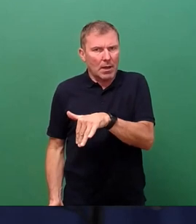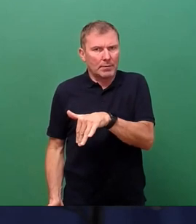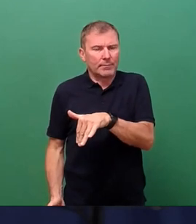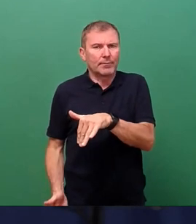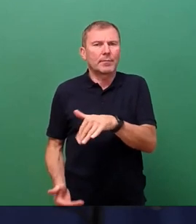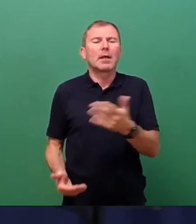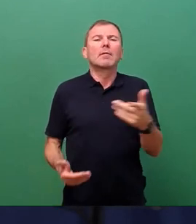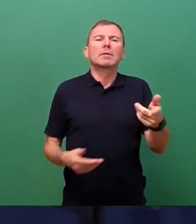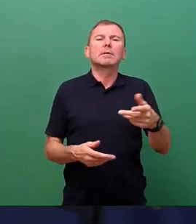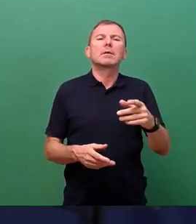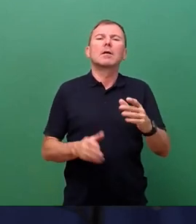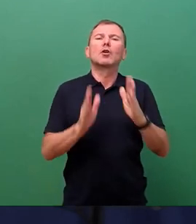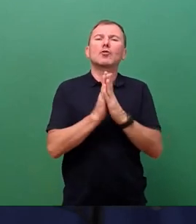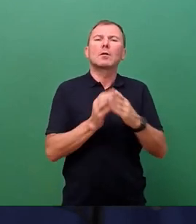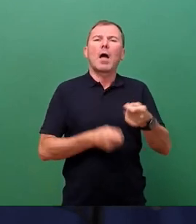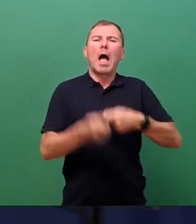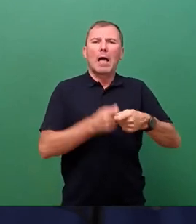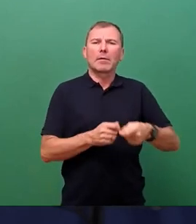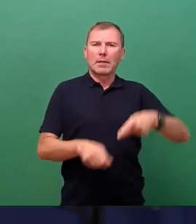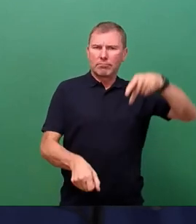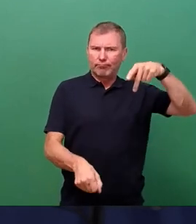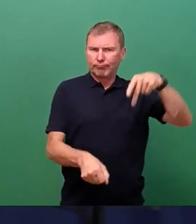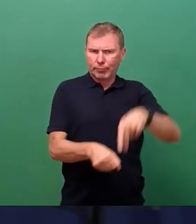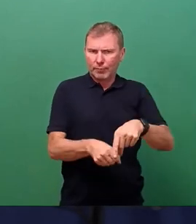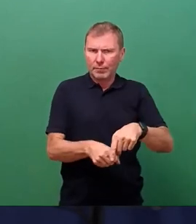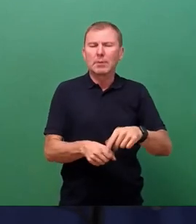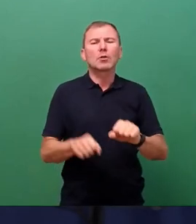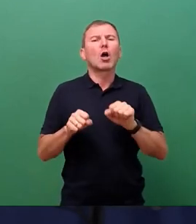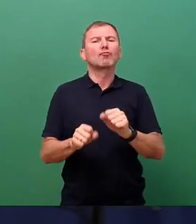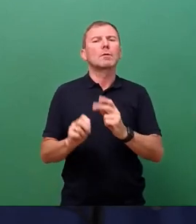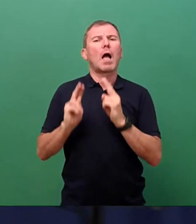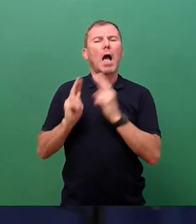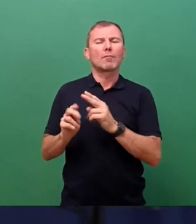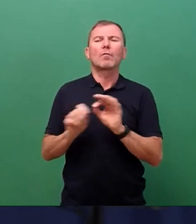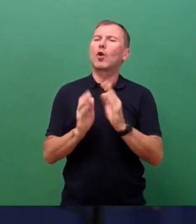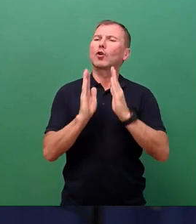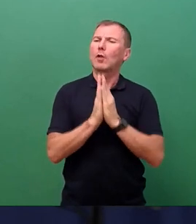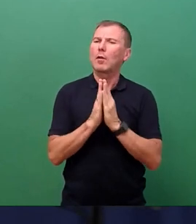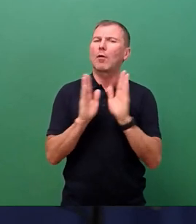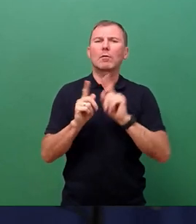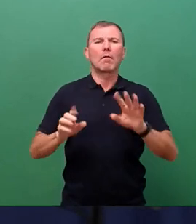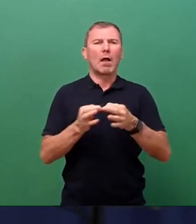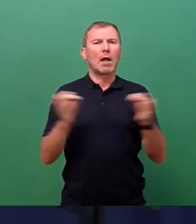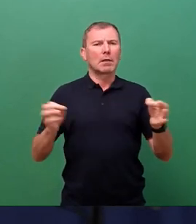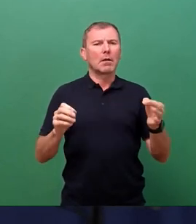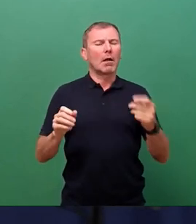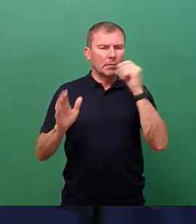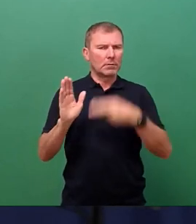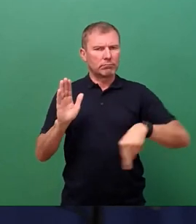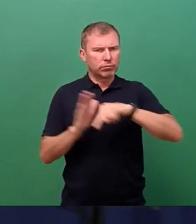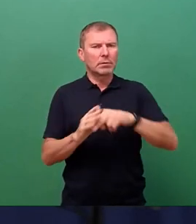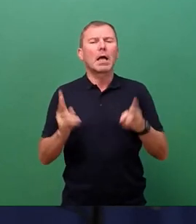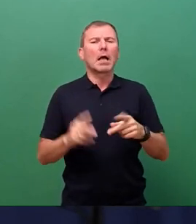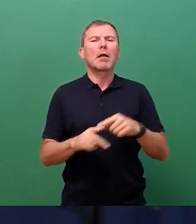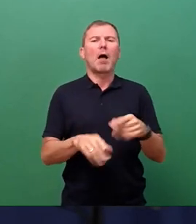vorschiebt und den verfassungsrechtlich gebotenen Schutzauftrag für den Sonntag und die Feiertage wiederherstellt und damit die Rechte von Arbeitnehmerinnen und